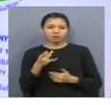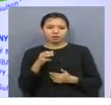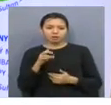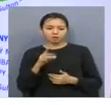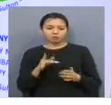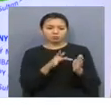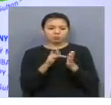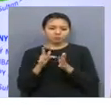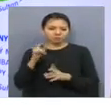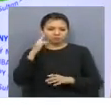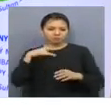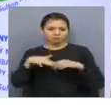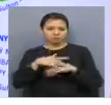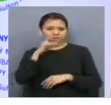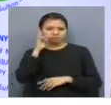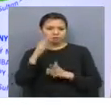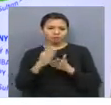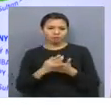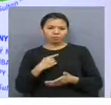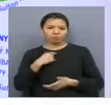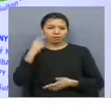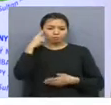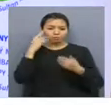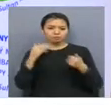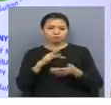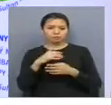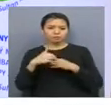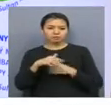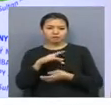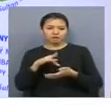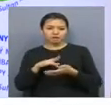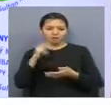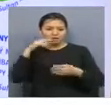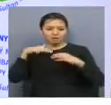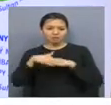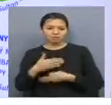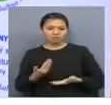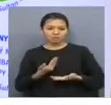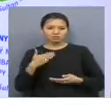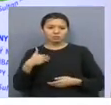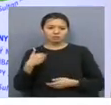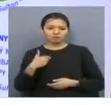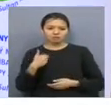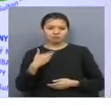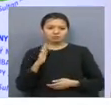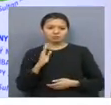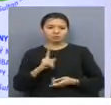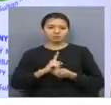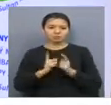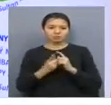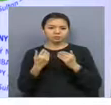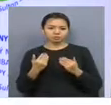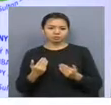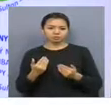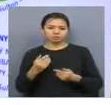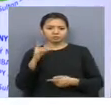Қазақстандағы танымал бағыттардың бірі. Мен ойымша, қазір орталығы Азияның барлық адамдарының өміріне әселететінің климатты өзгерістер бұл бағытты